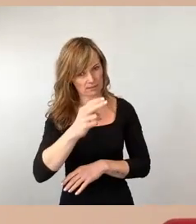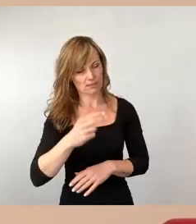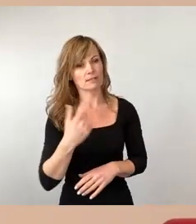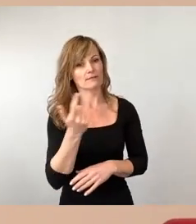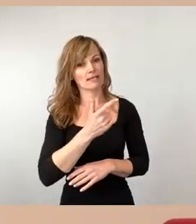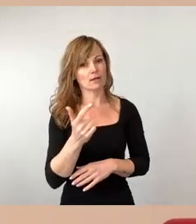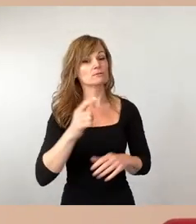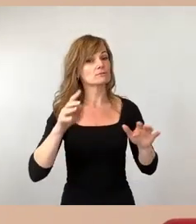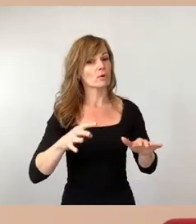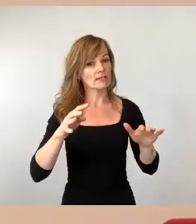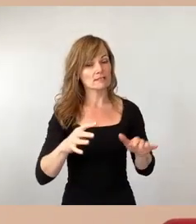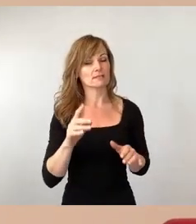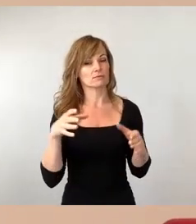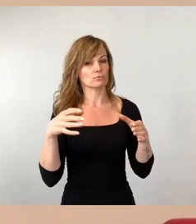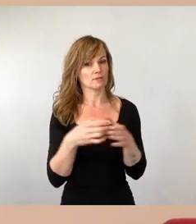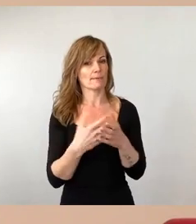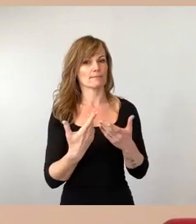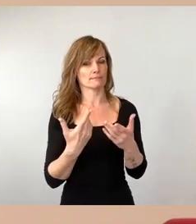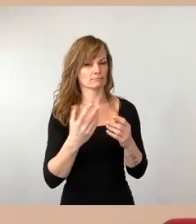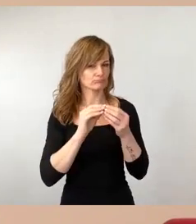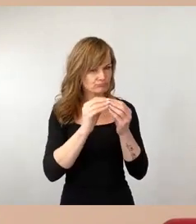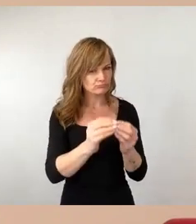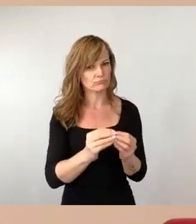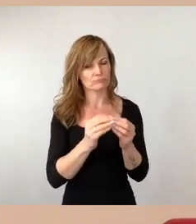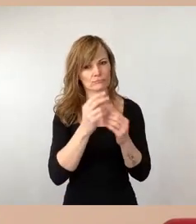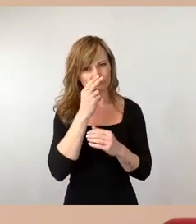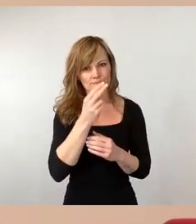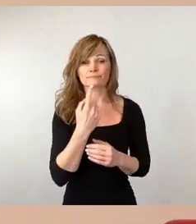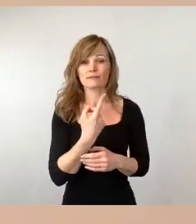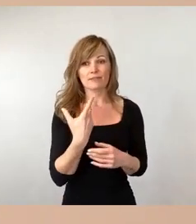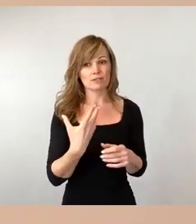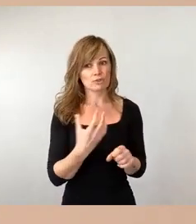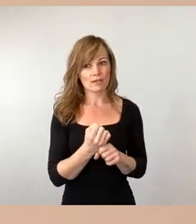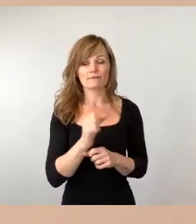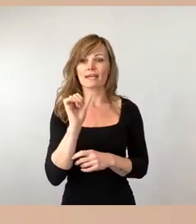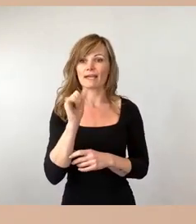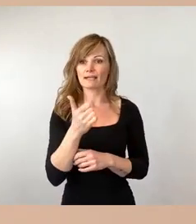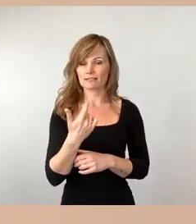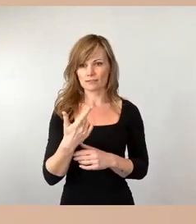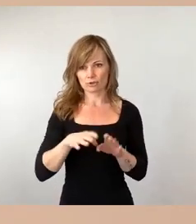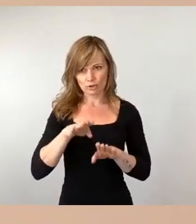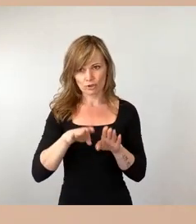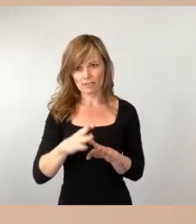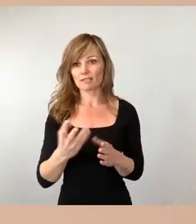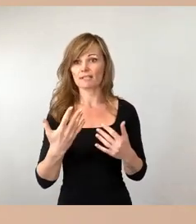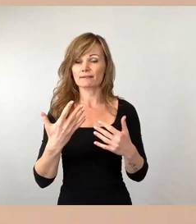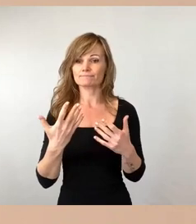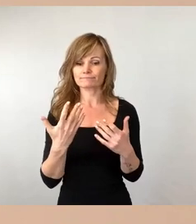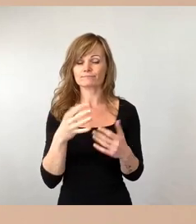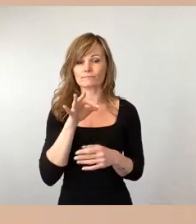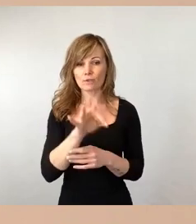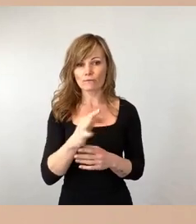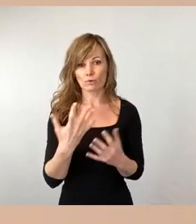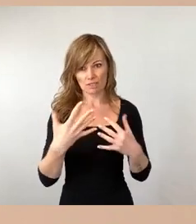erarbeitet haben, dass es uns gelingt, die ersten Schritte der Integration zu gehen und hier auch sehr bewusst